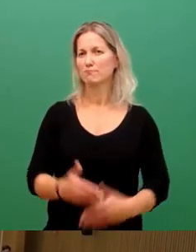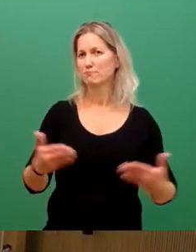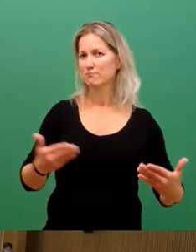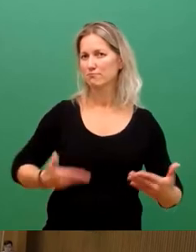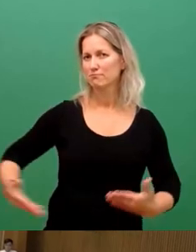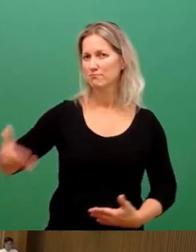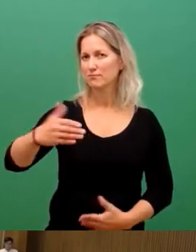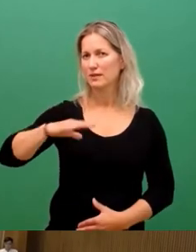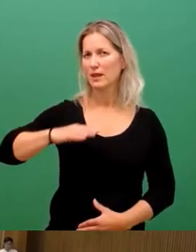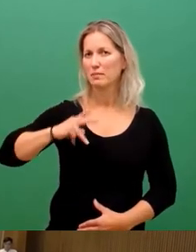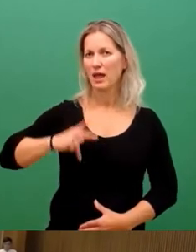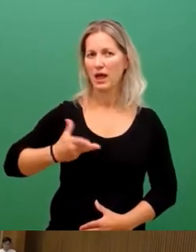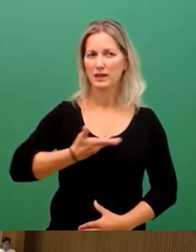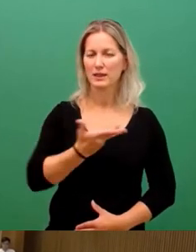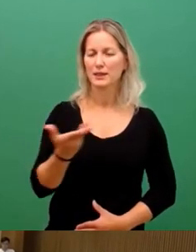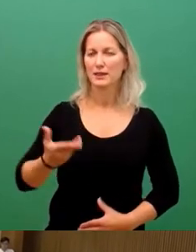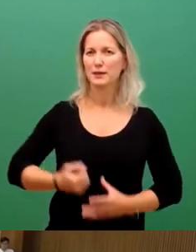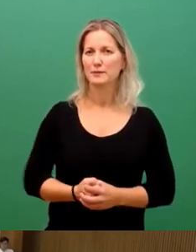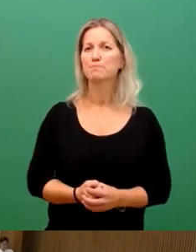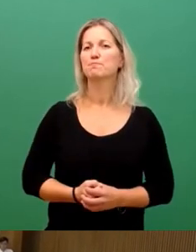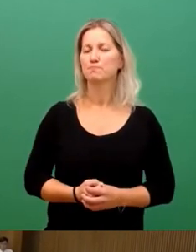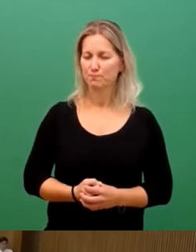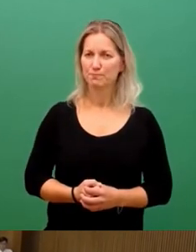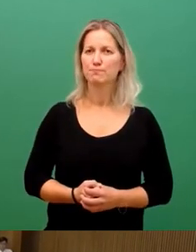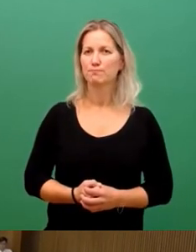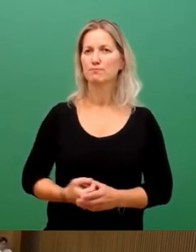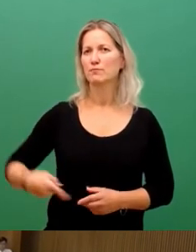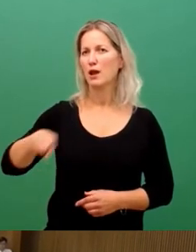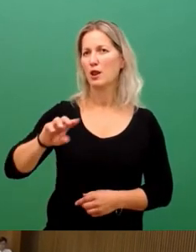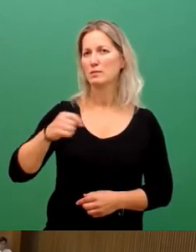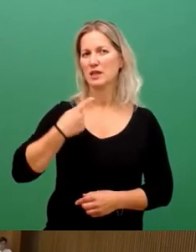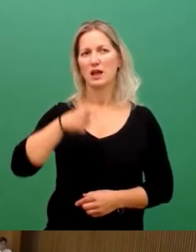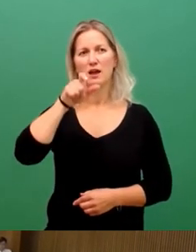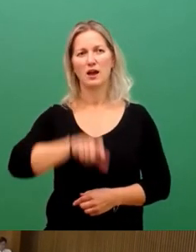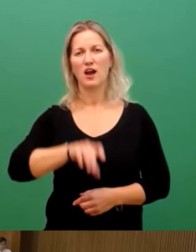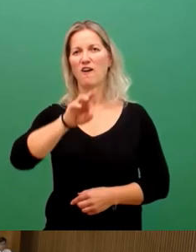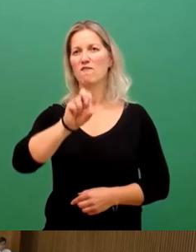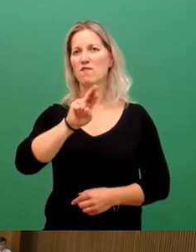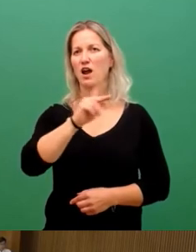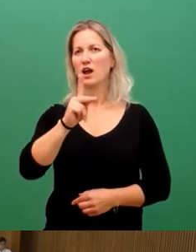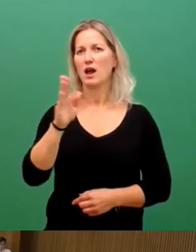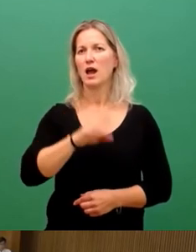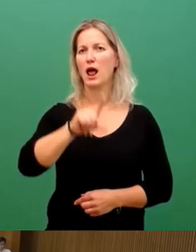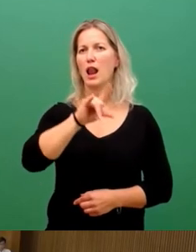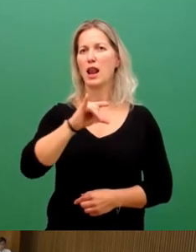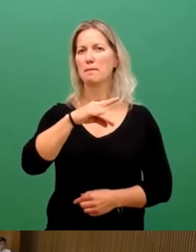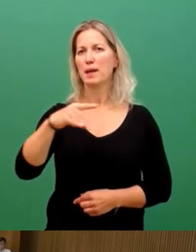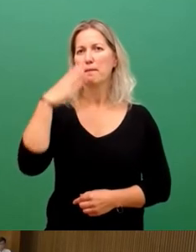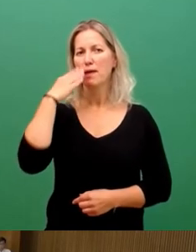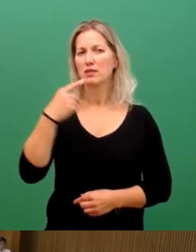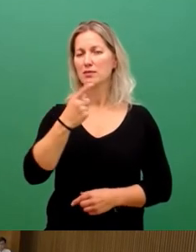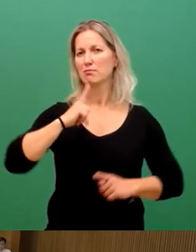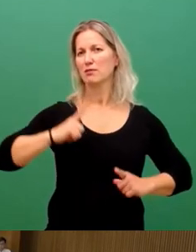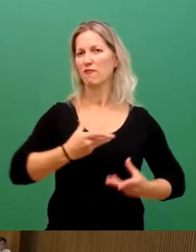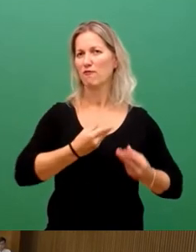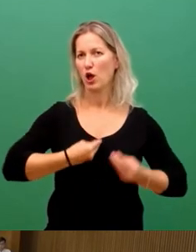damit heißen wir noch einmal ganz herzlich Herrn Frank Lippmann in unseren Reihen willkommen. Wir wünschen heute eine